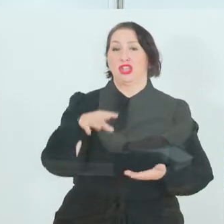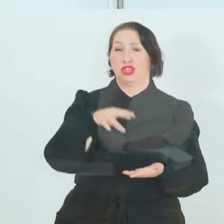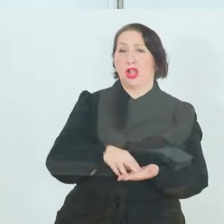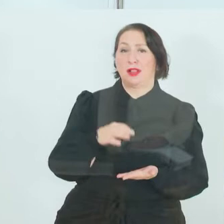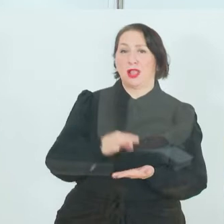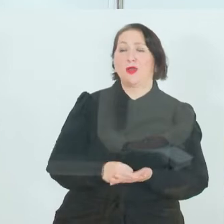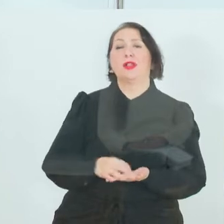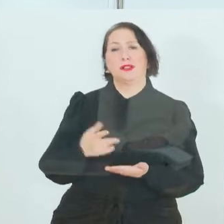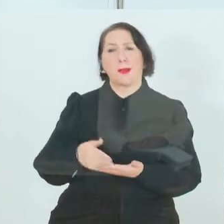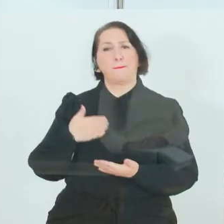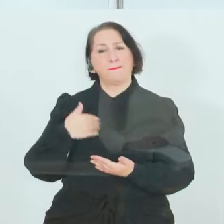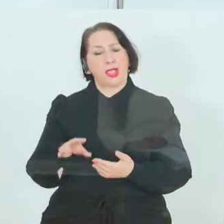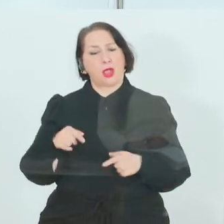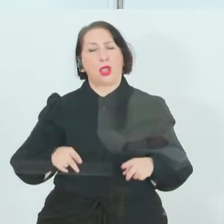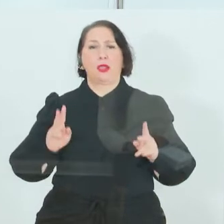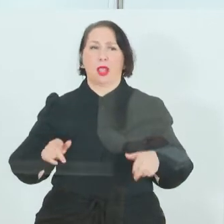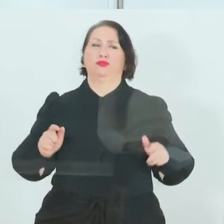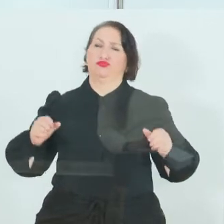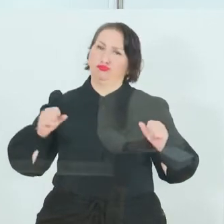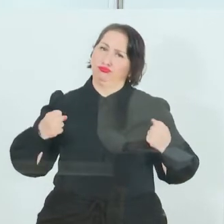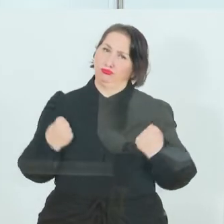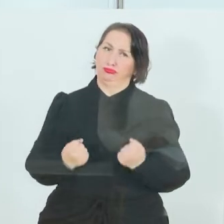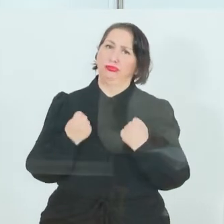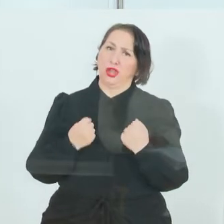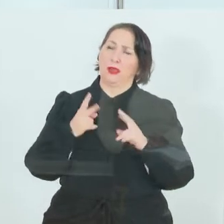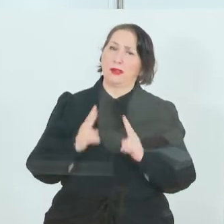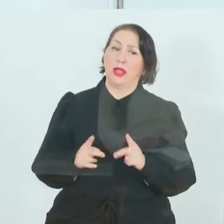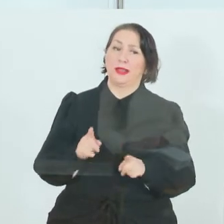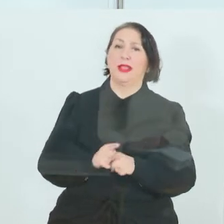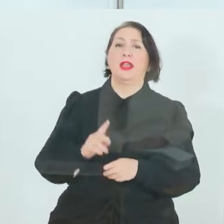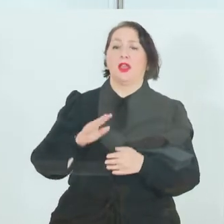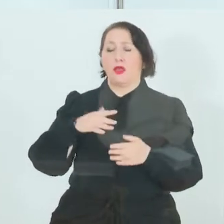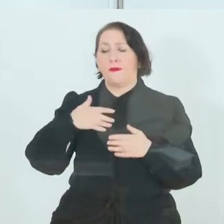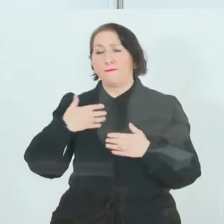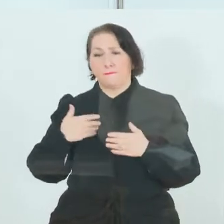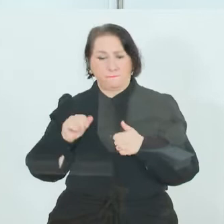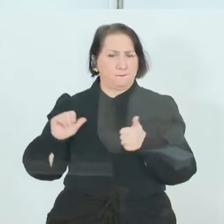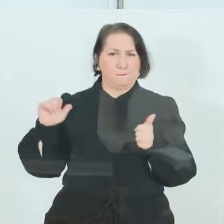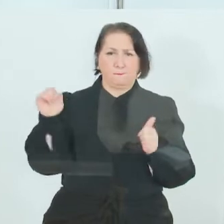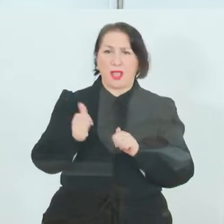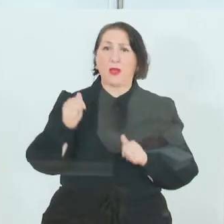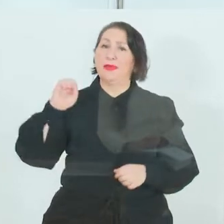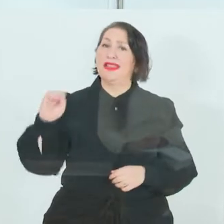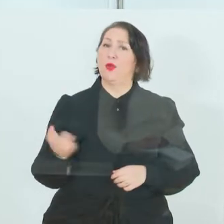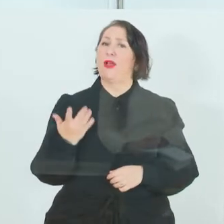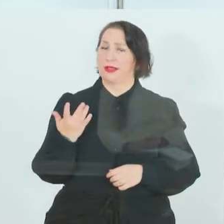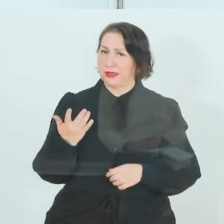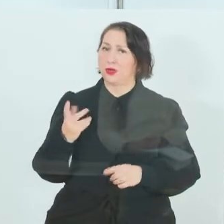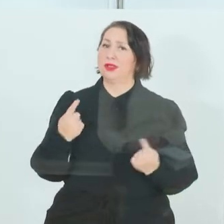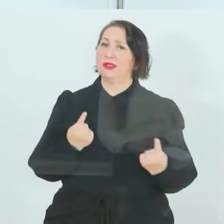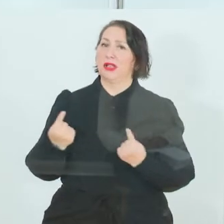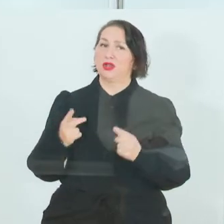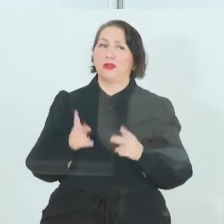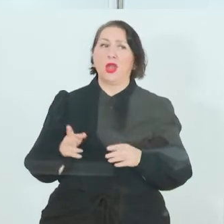resilienter, diese zwei Dinge, dass wir ganz weit vorne in der Innovation sind, also in der Lage sind, von der